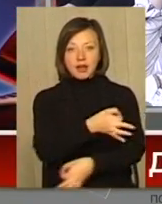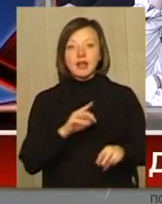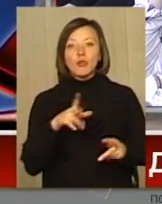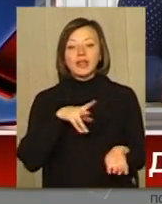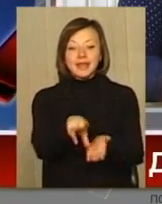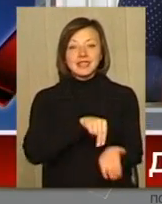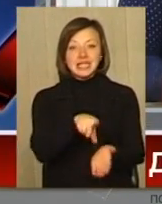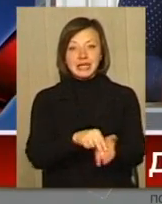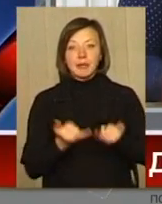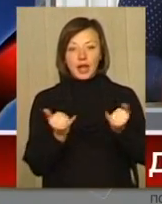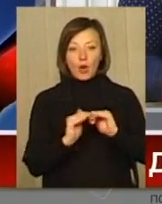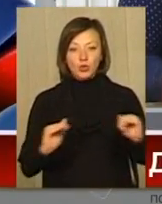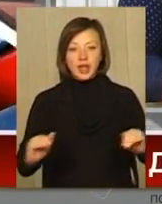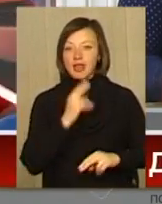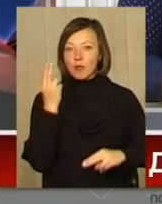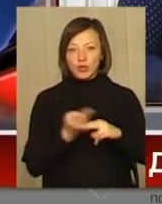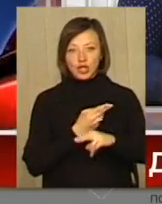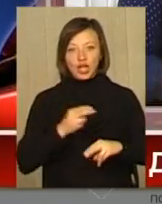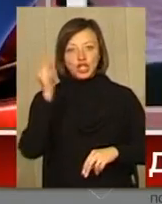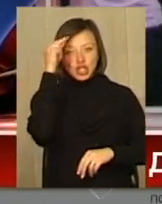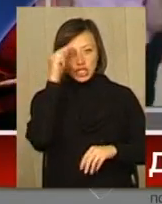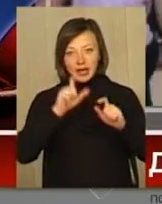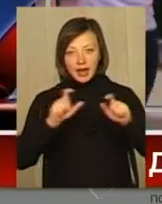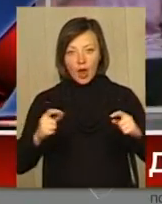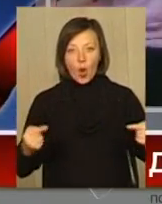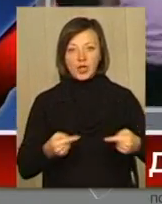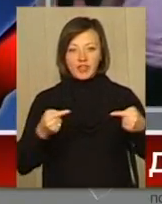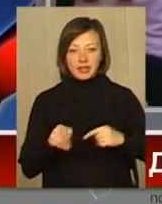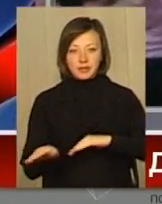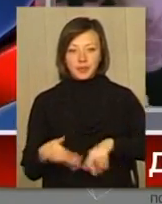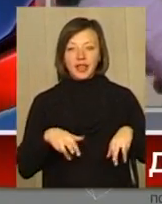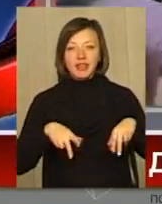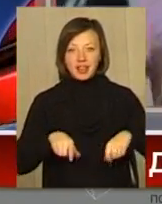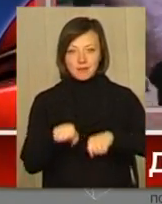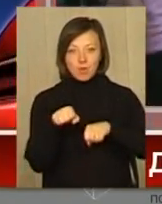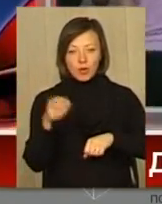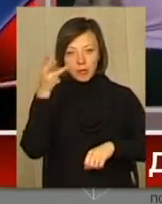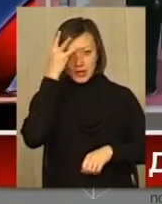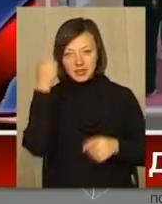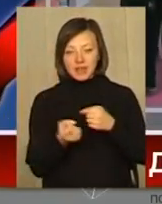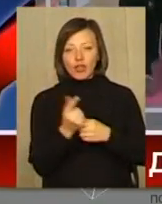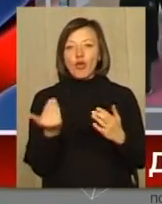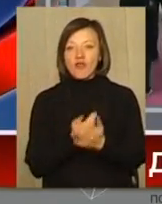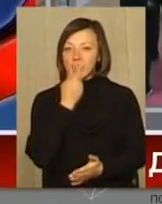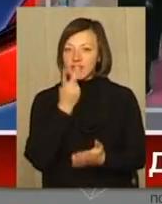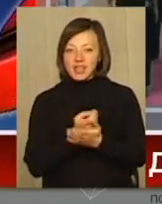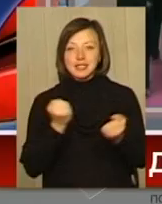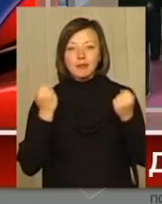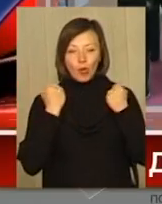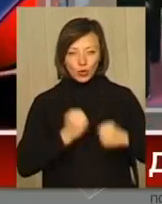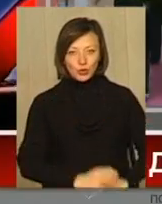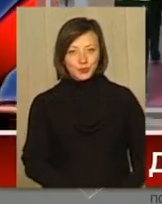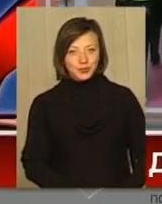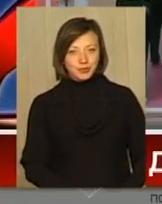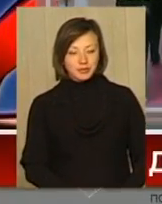взірцем для учнів і уникнути шкільних конфліктів. Танці у боксерських рукавицях. В Хмельницькому з'явився новий вид спорту –